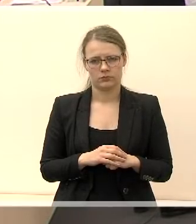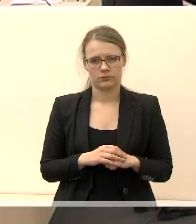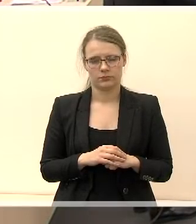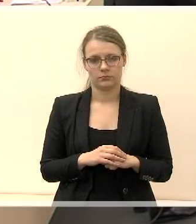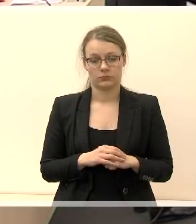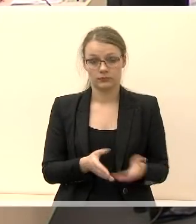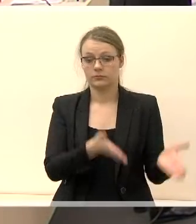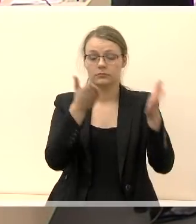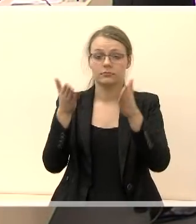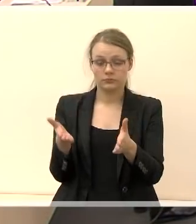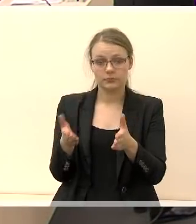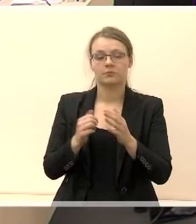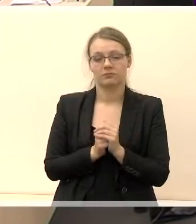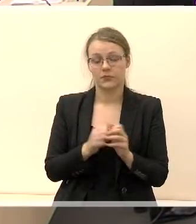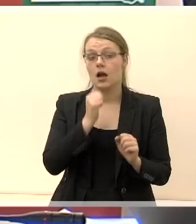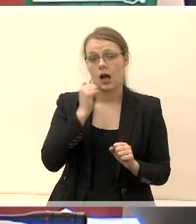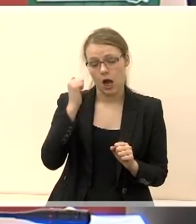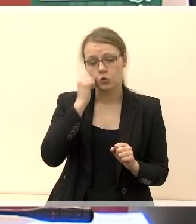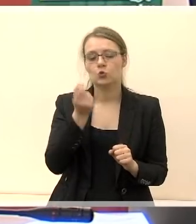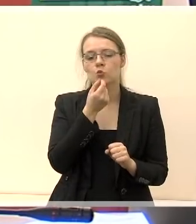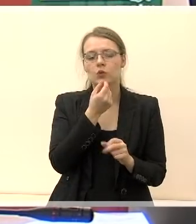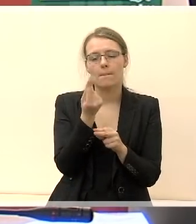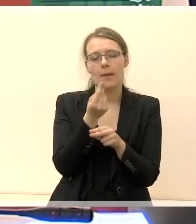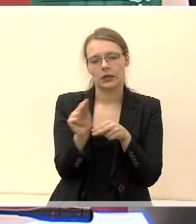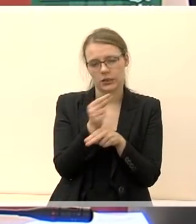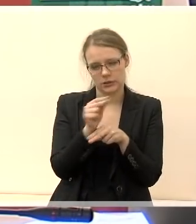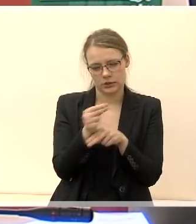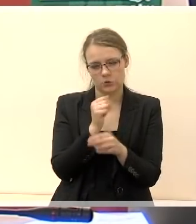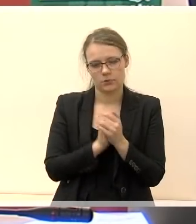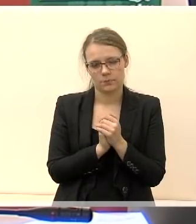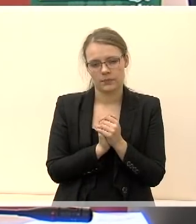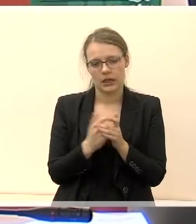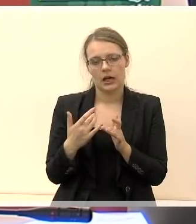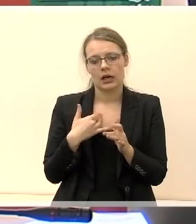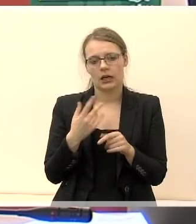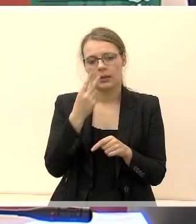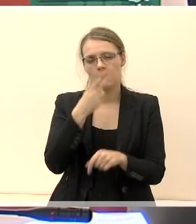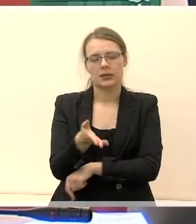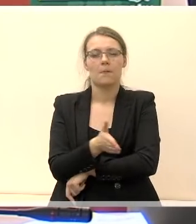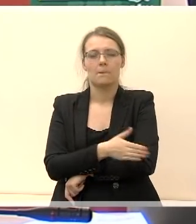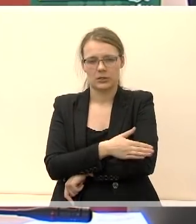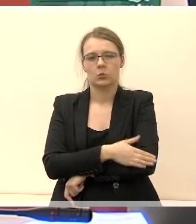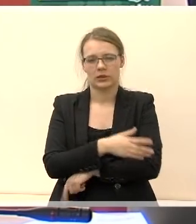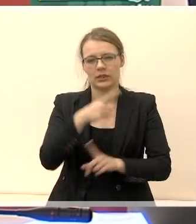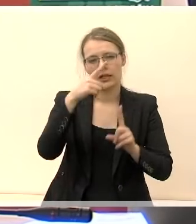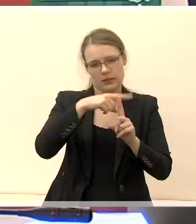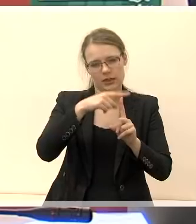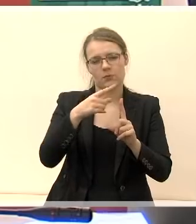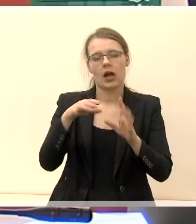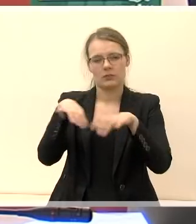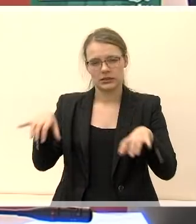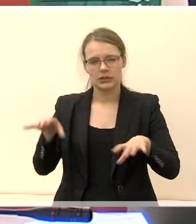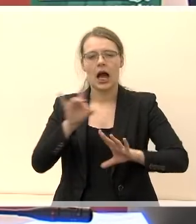Prašom, Kestutis. Ačiū, tai iš tiesų pataisysiu jūs, nes kolega turbūt matė paskutinę valdybės tarybos ir administracijos